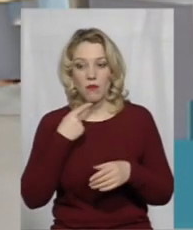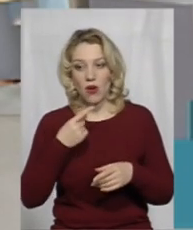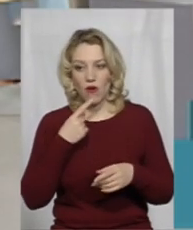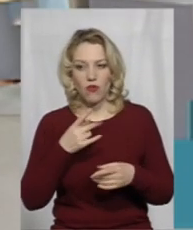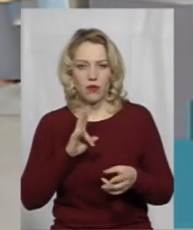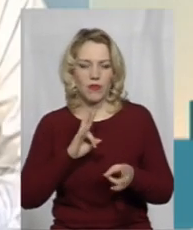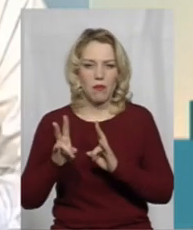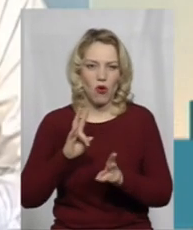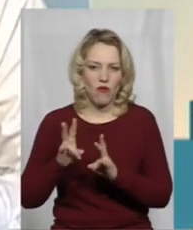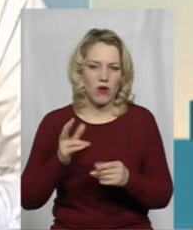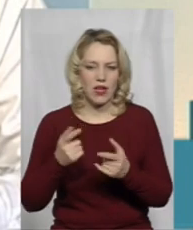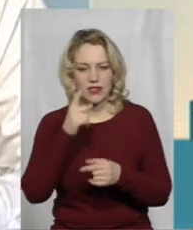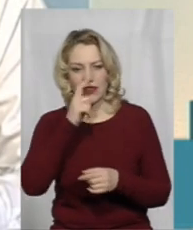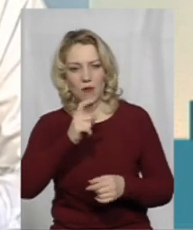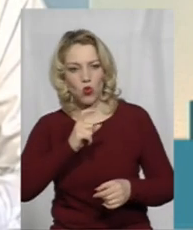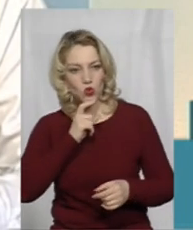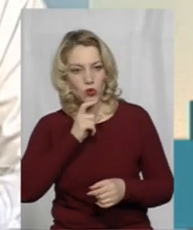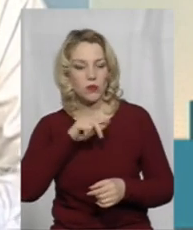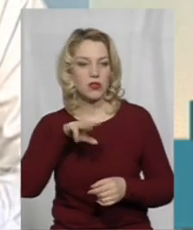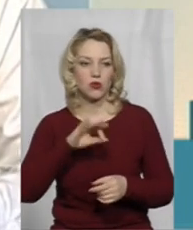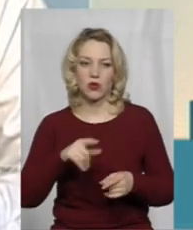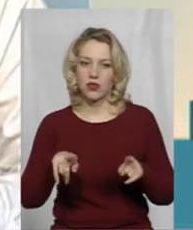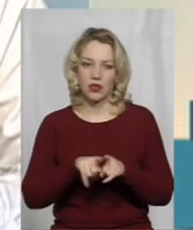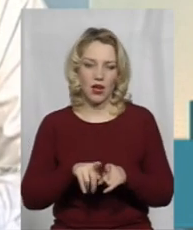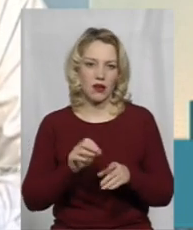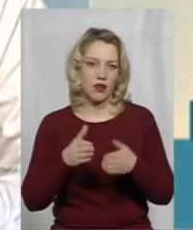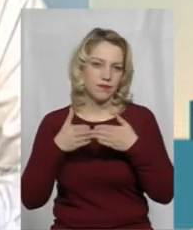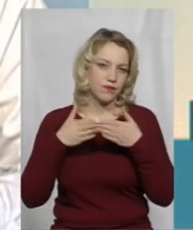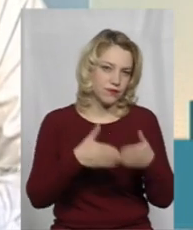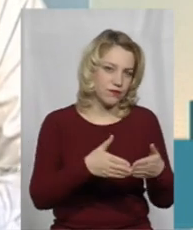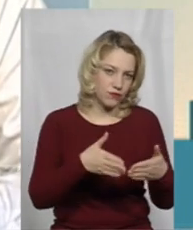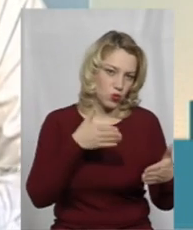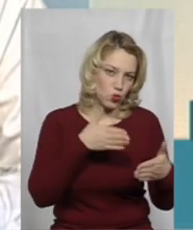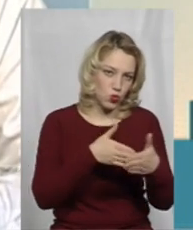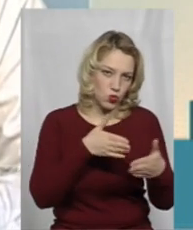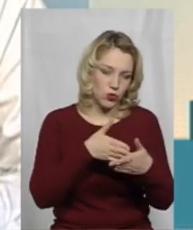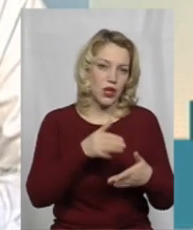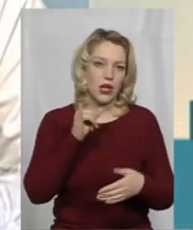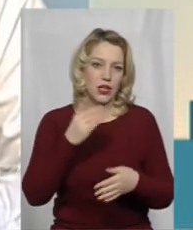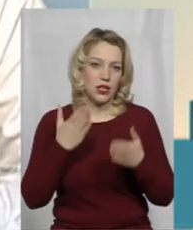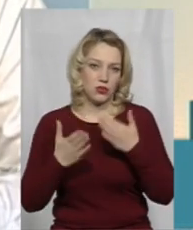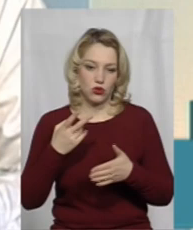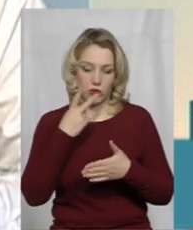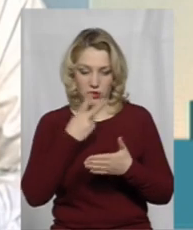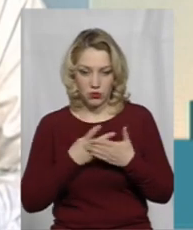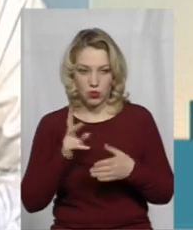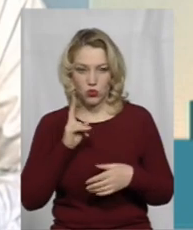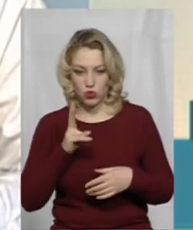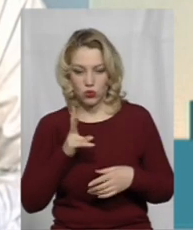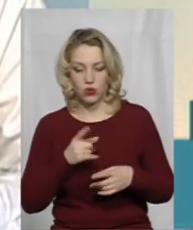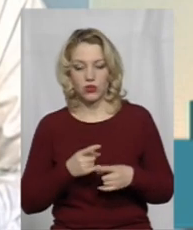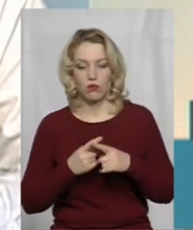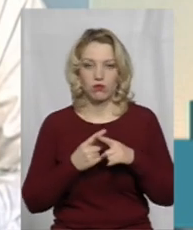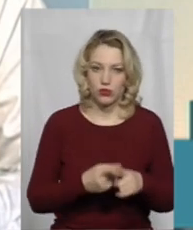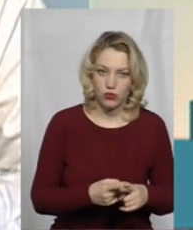якісь провокації, на якісь непорозуміння, так ми зайдемо нікуди. А якщо тільки ми дивимося, хтось поступився